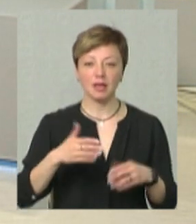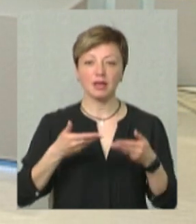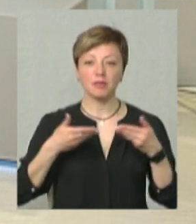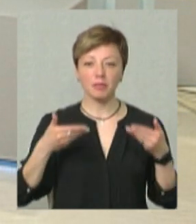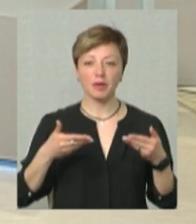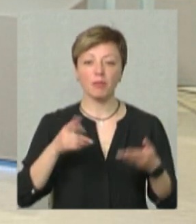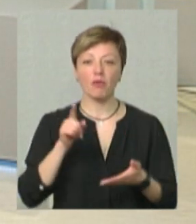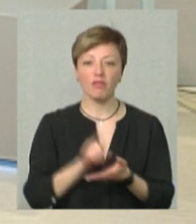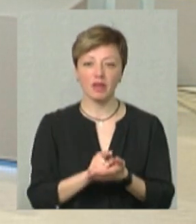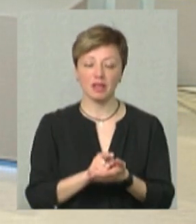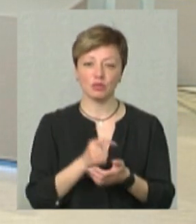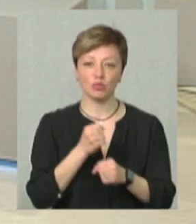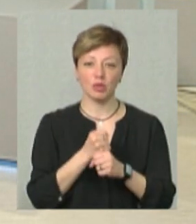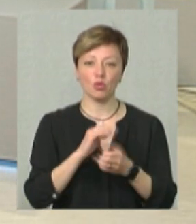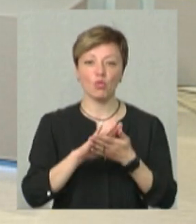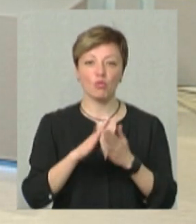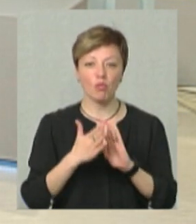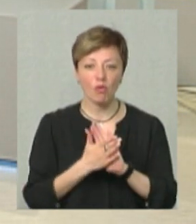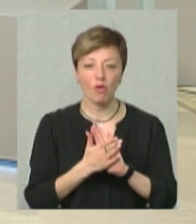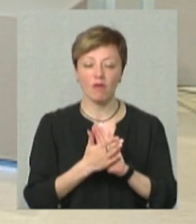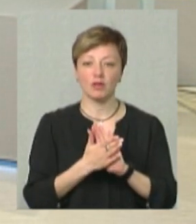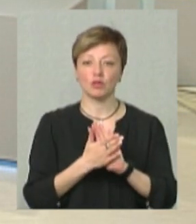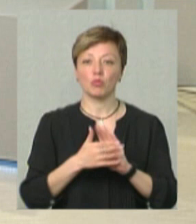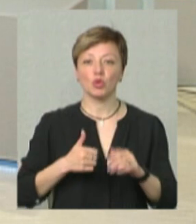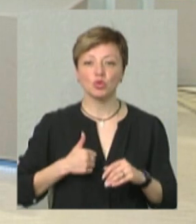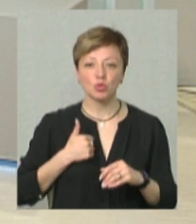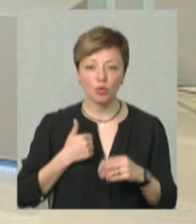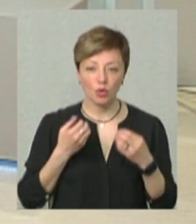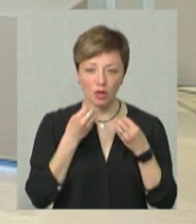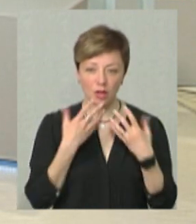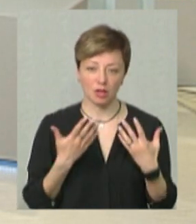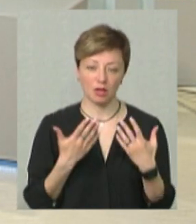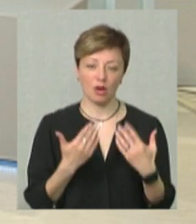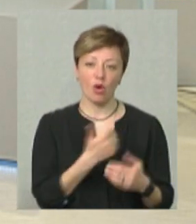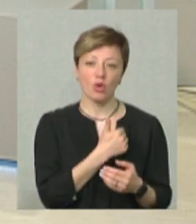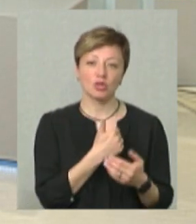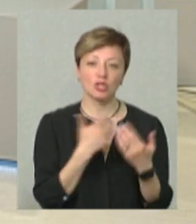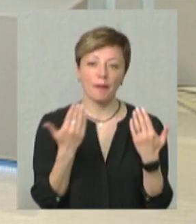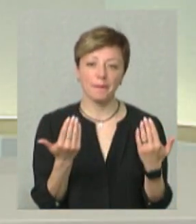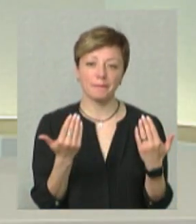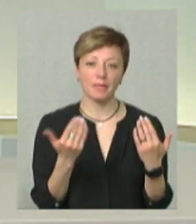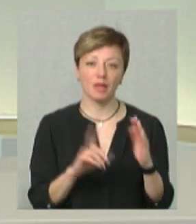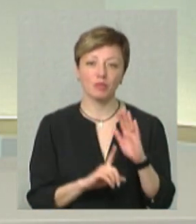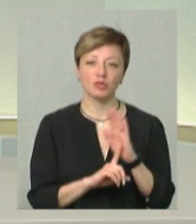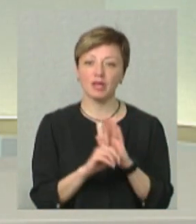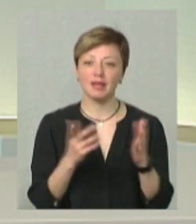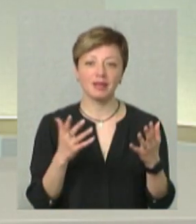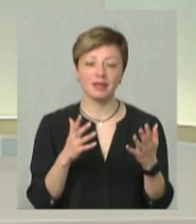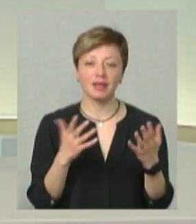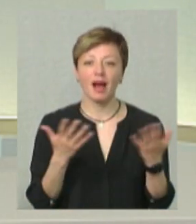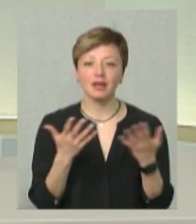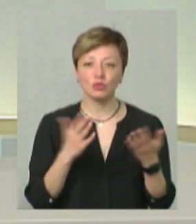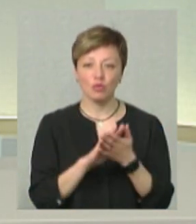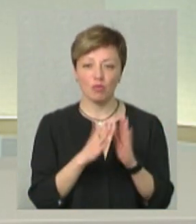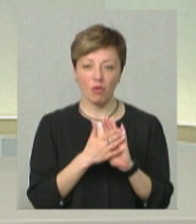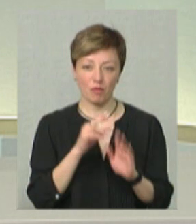повинні, там, зробити умови, щоб, там, достойні, ну, ну, хоча б на початку, якісь умови, щоб,